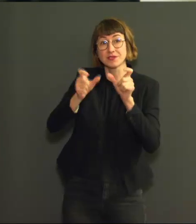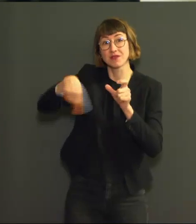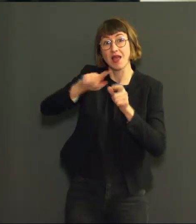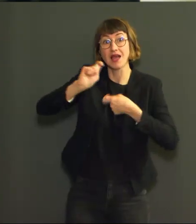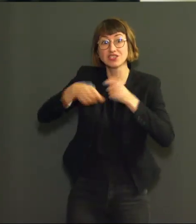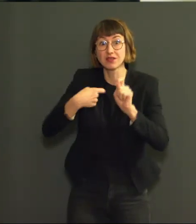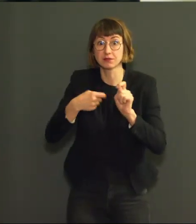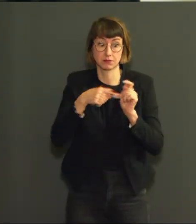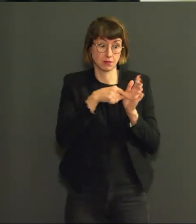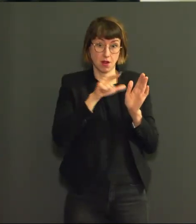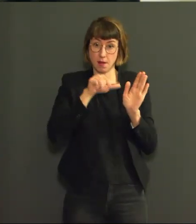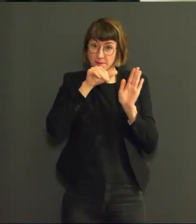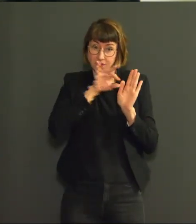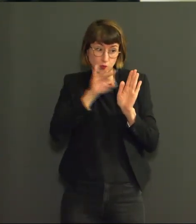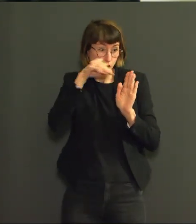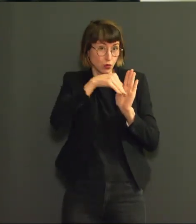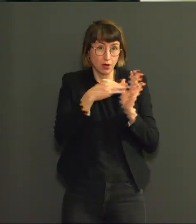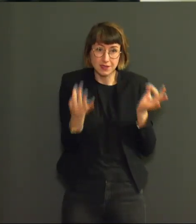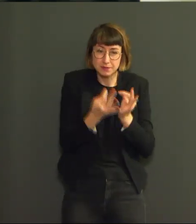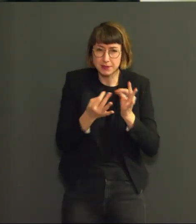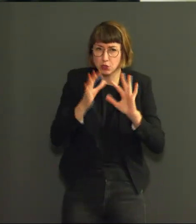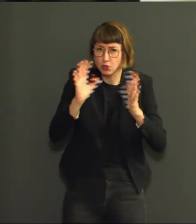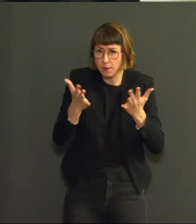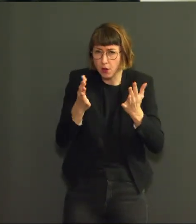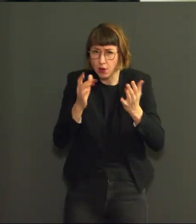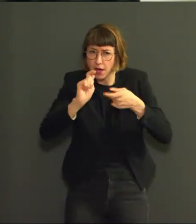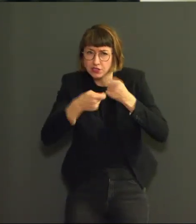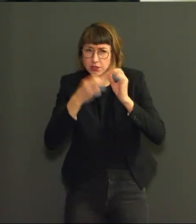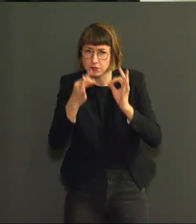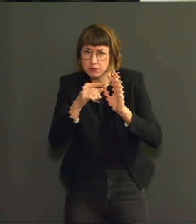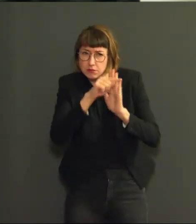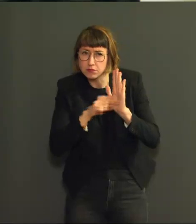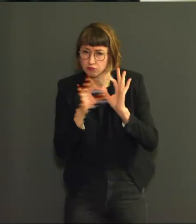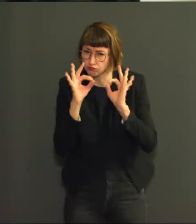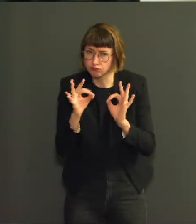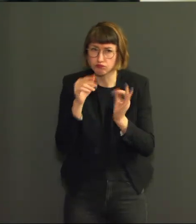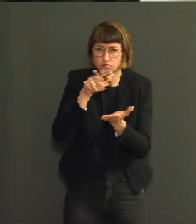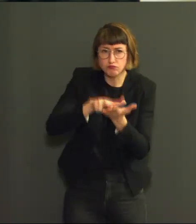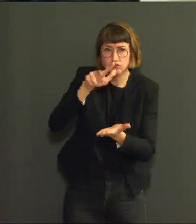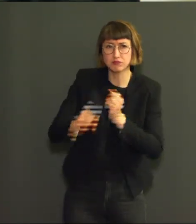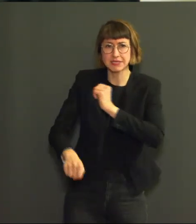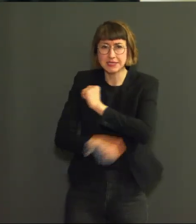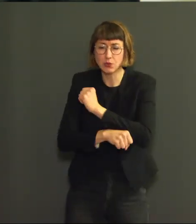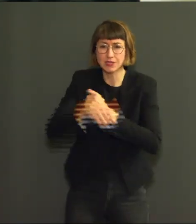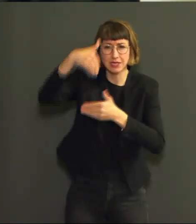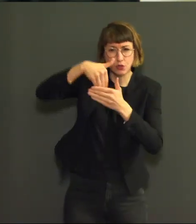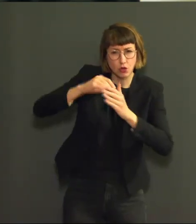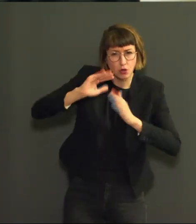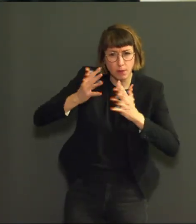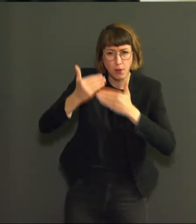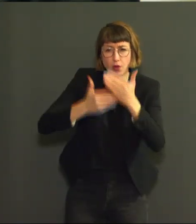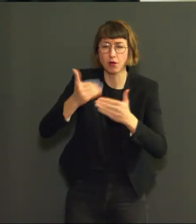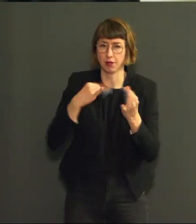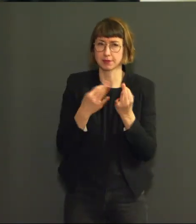sur les systèmes qu'ils achètent. Si les fabricants veulent communiquer des messages sur l'efficacité